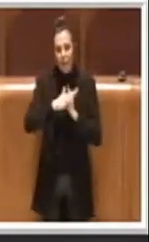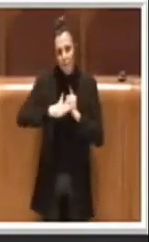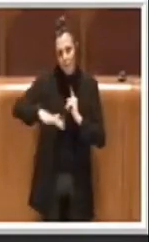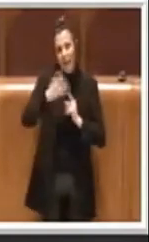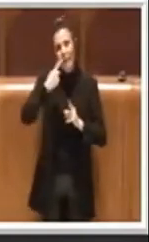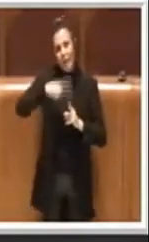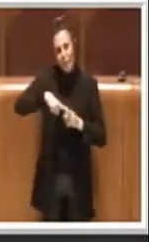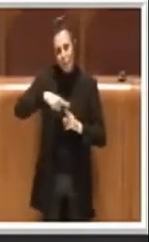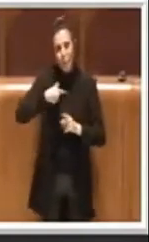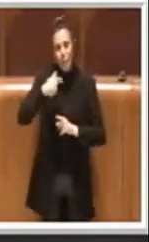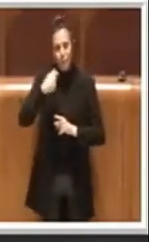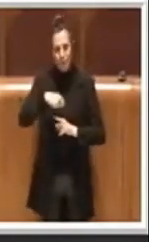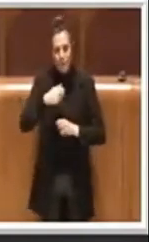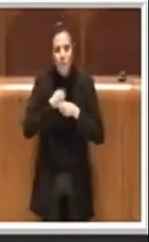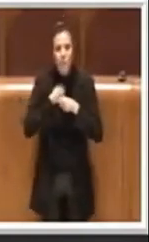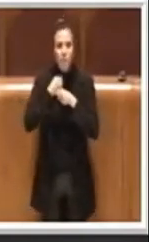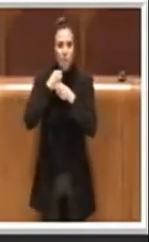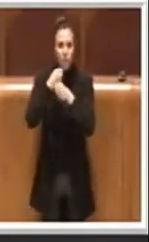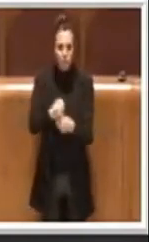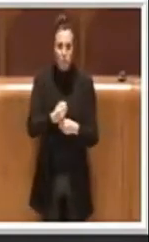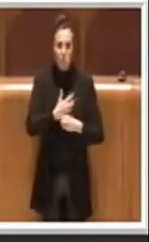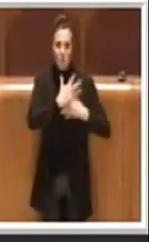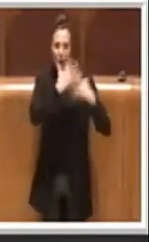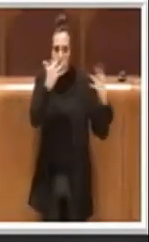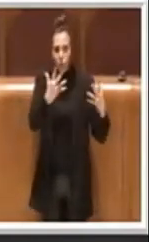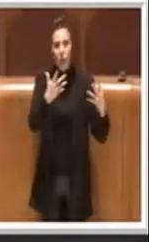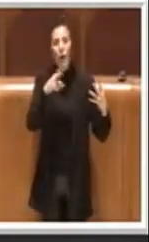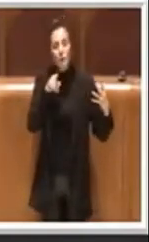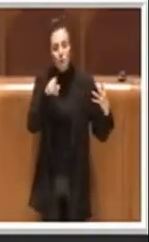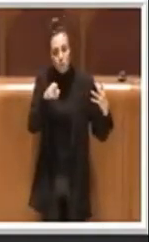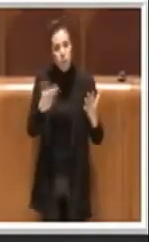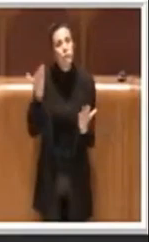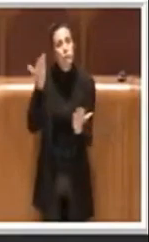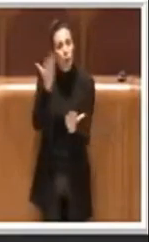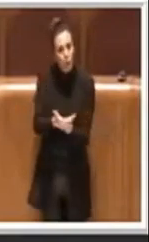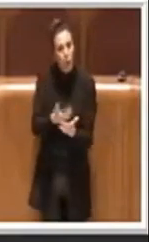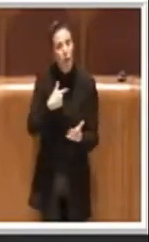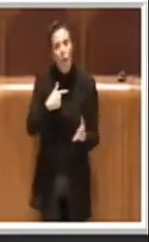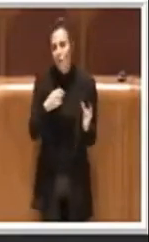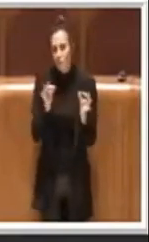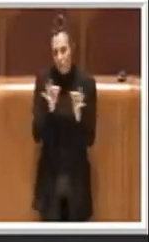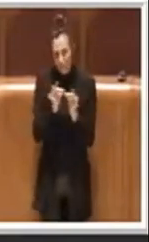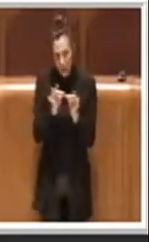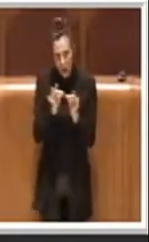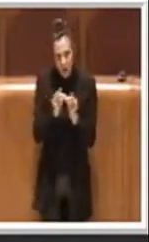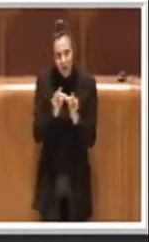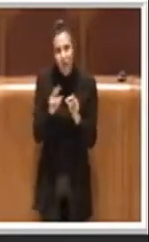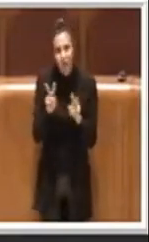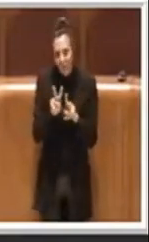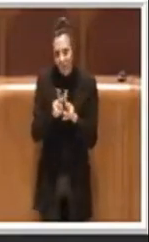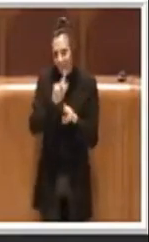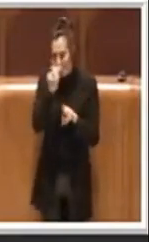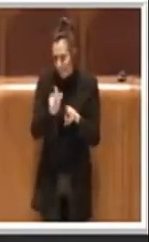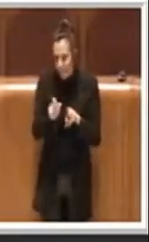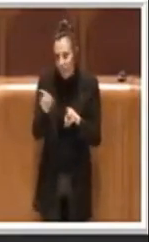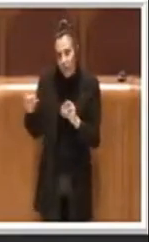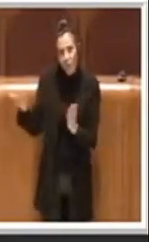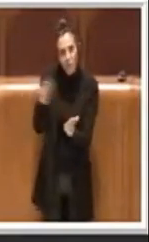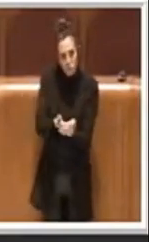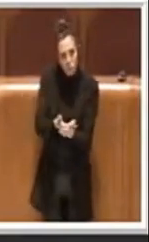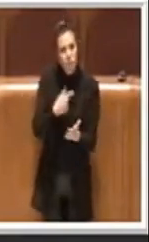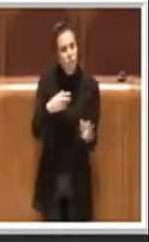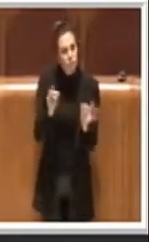della maggioranza sono a favore di questa proposta dei colleghi di Fratelli d'Italia perché comunque va